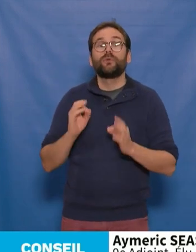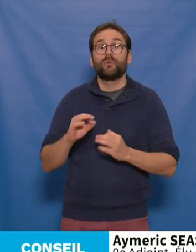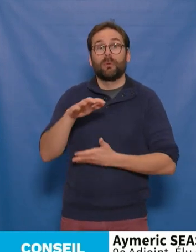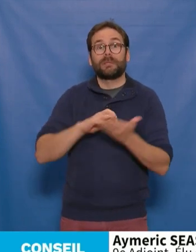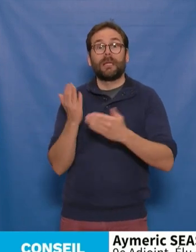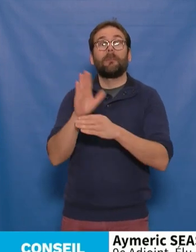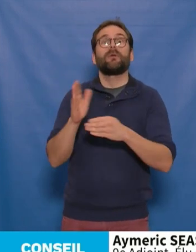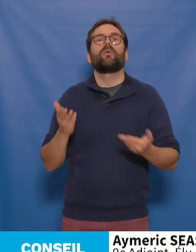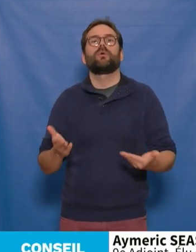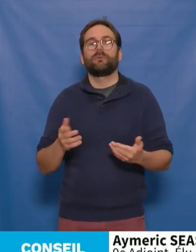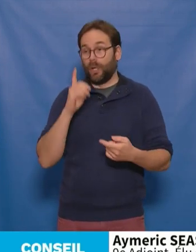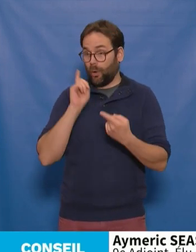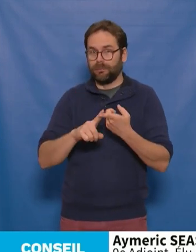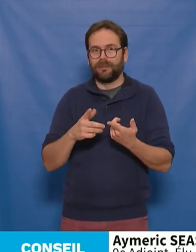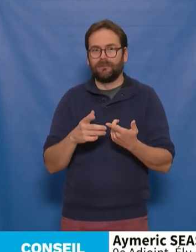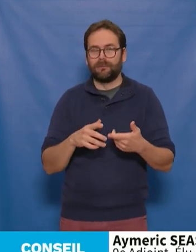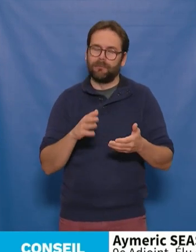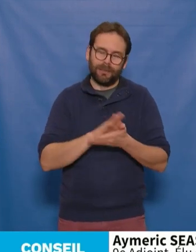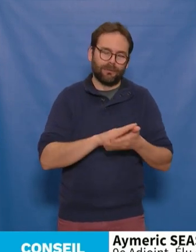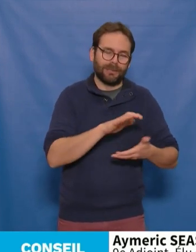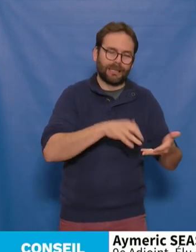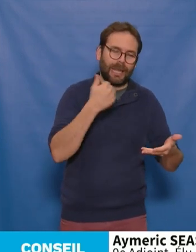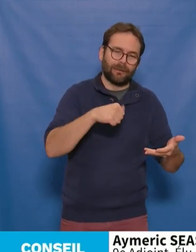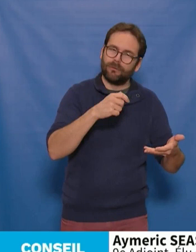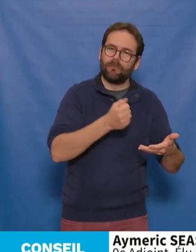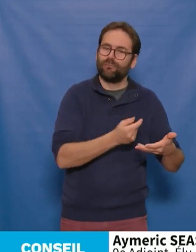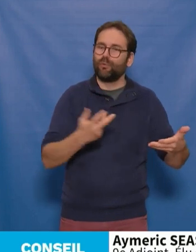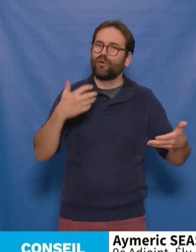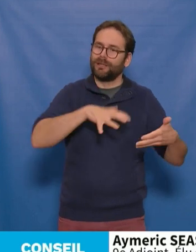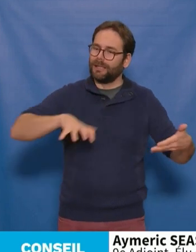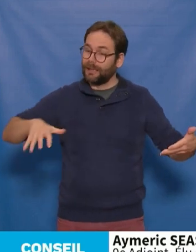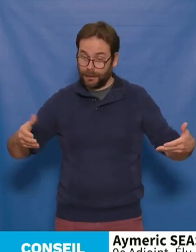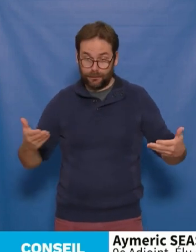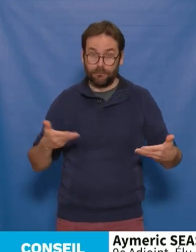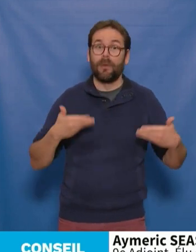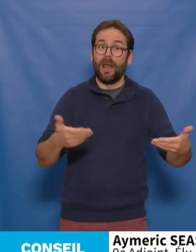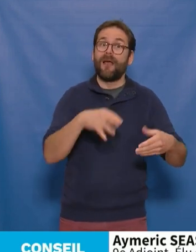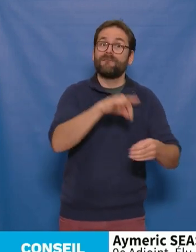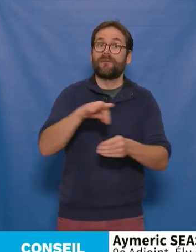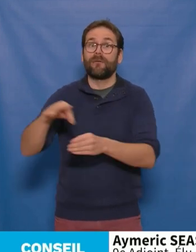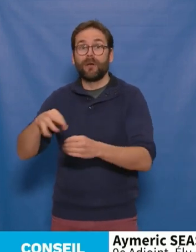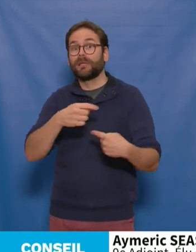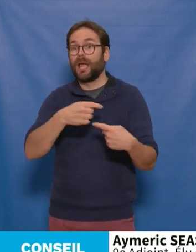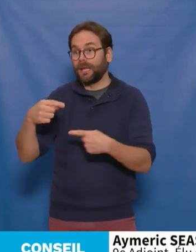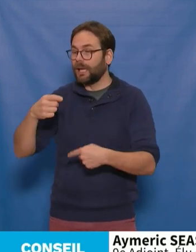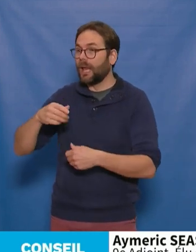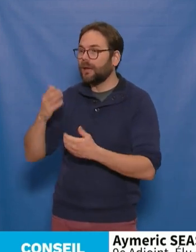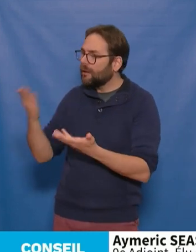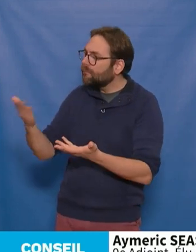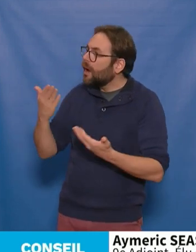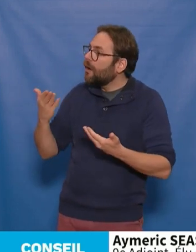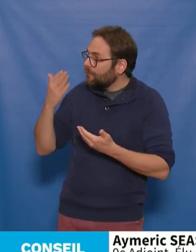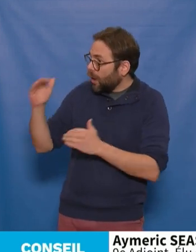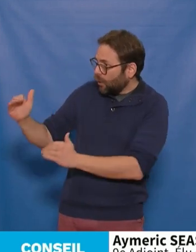c'est envoyer ces délibérations, pardon, c'est envoyer aux artistes un message de confiance. Ici,